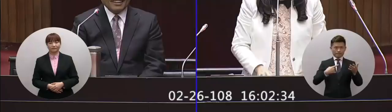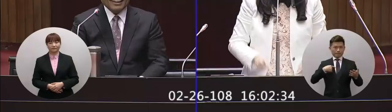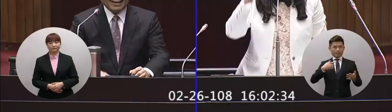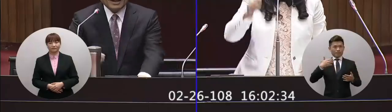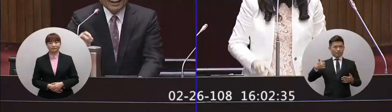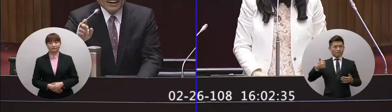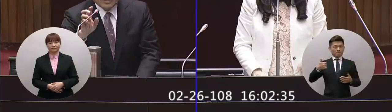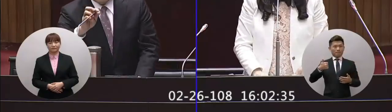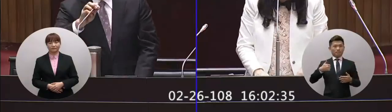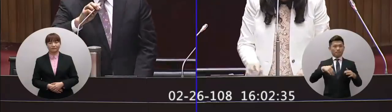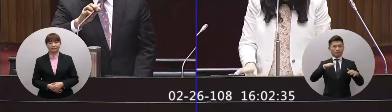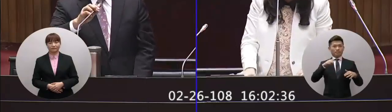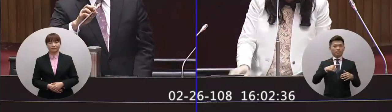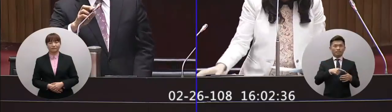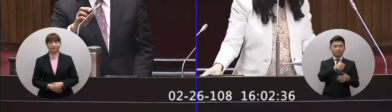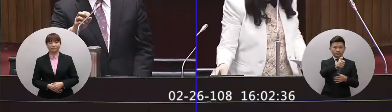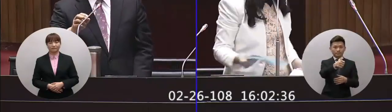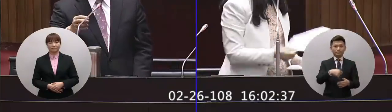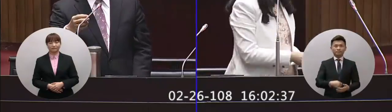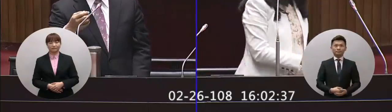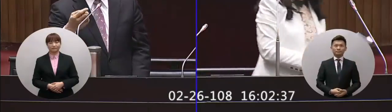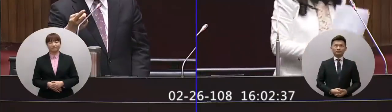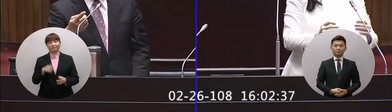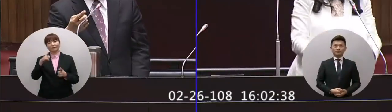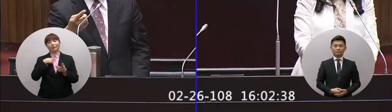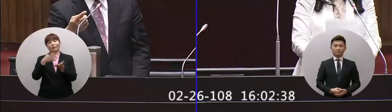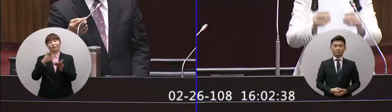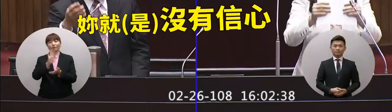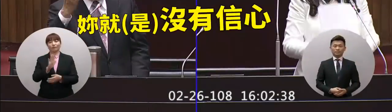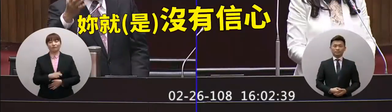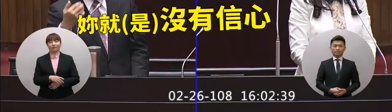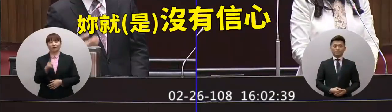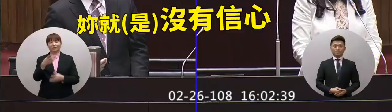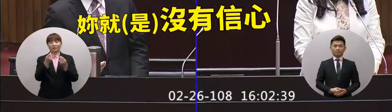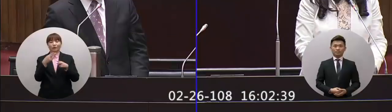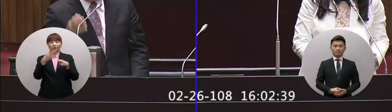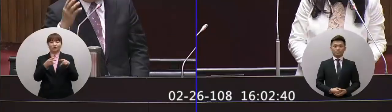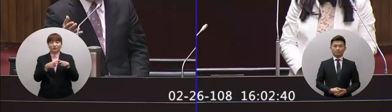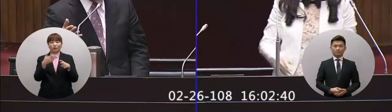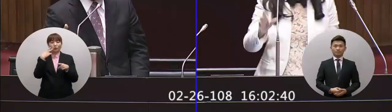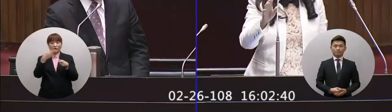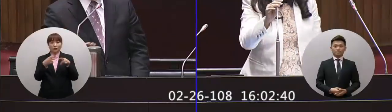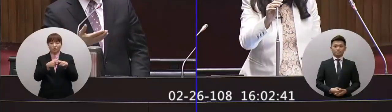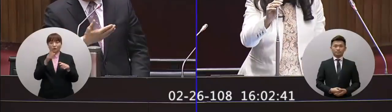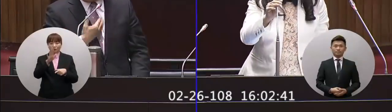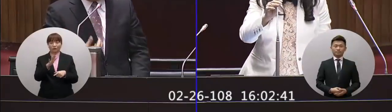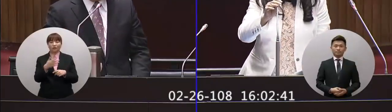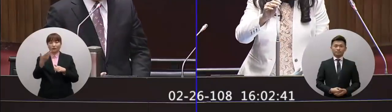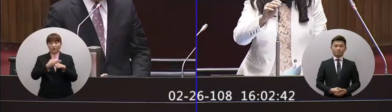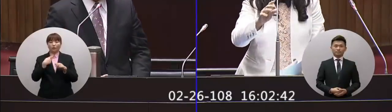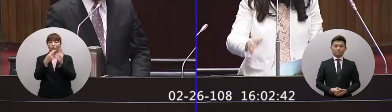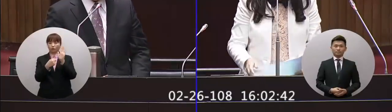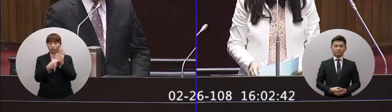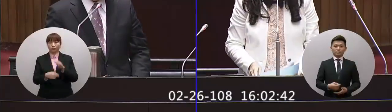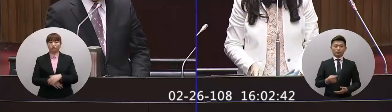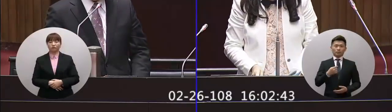把它毀掉了讓我們失望謝謝謝謝院長你看不要我打了你就沒有信心你如果有信心要讓我